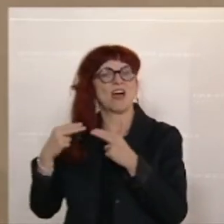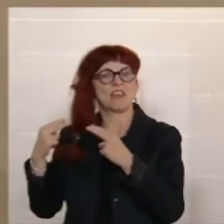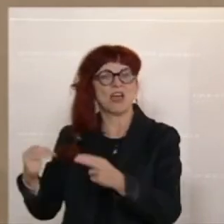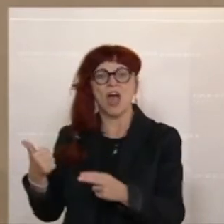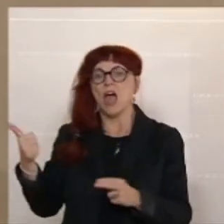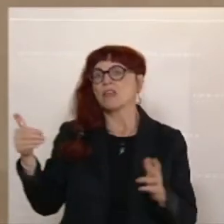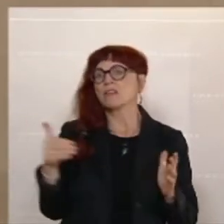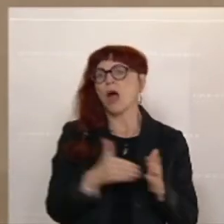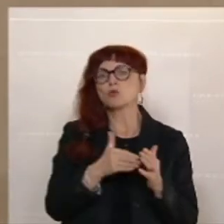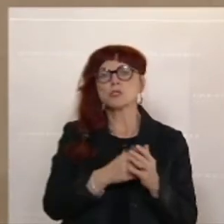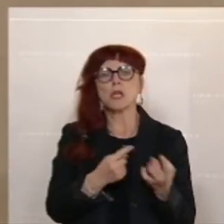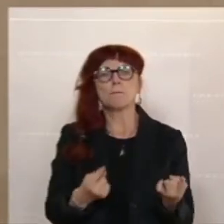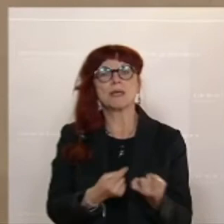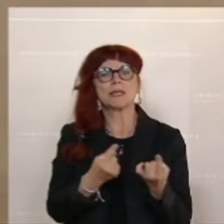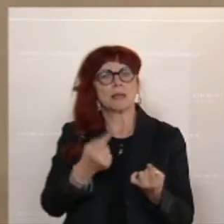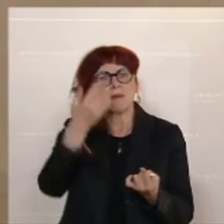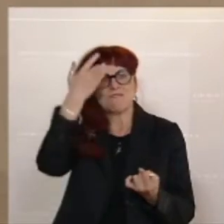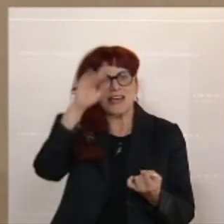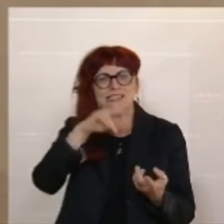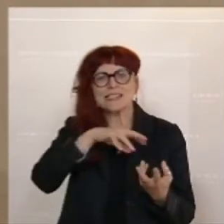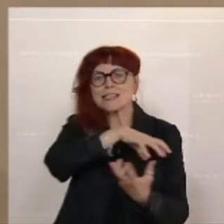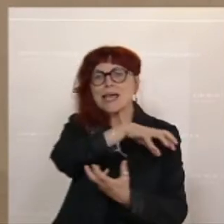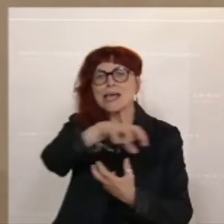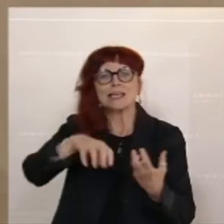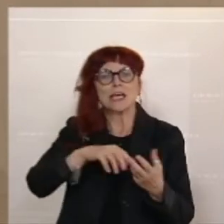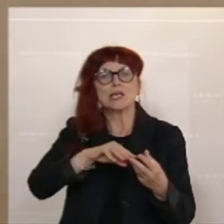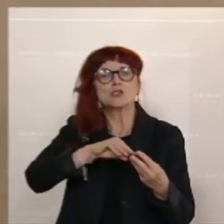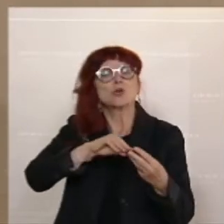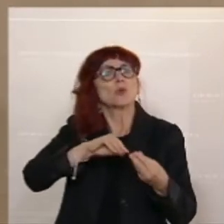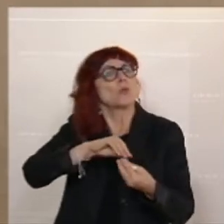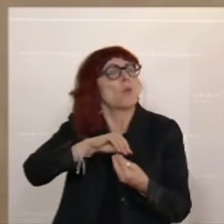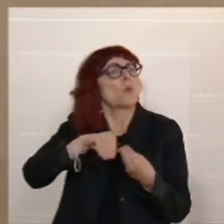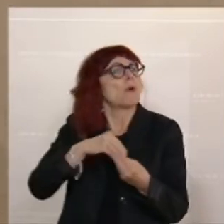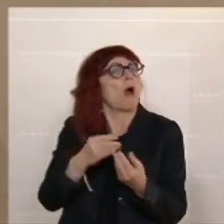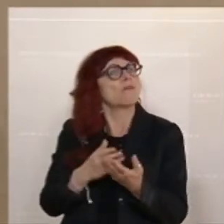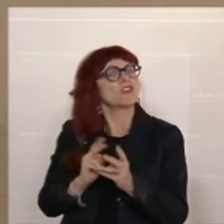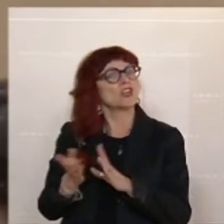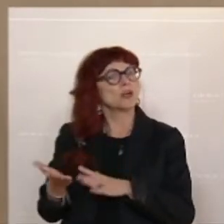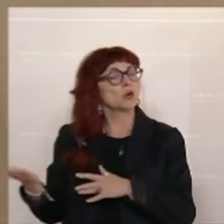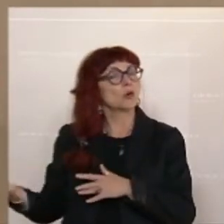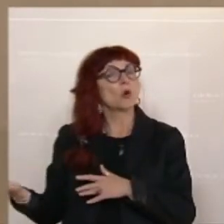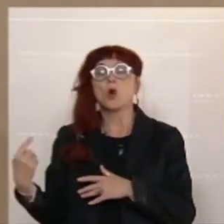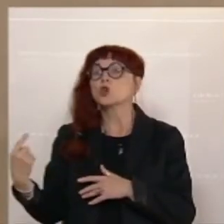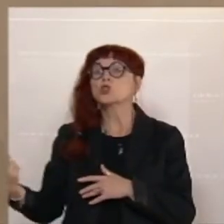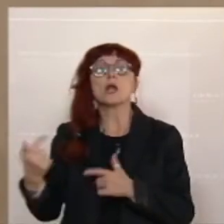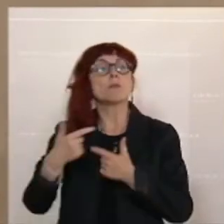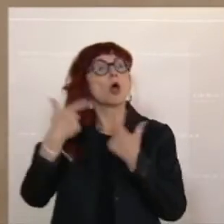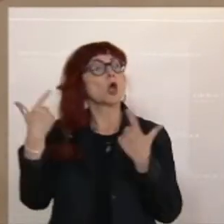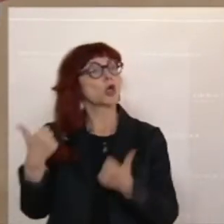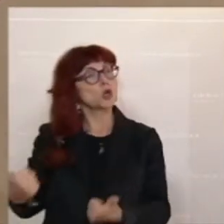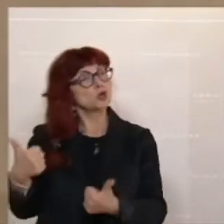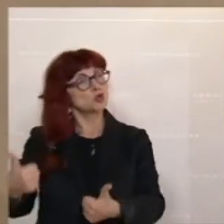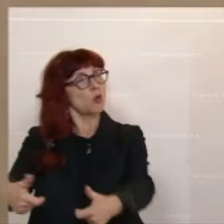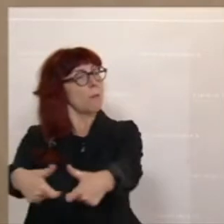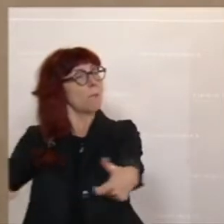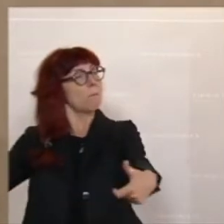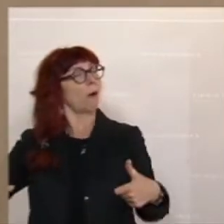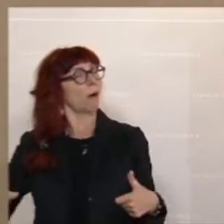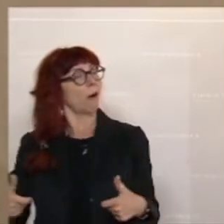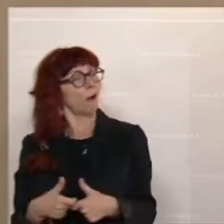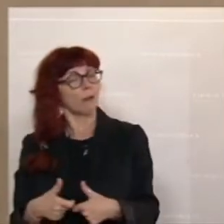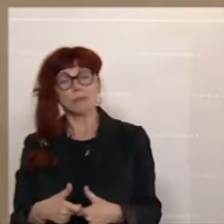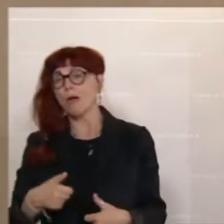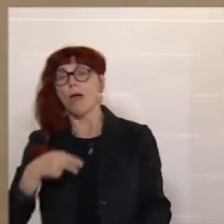von ihren Armen, wie sie in der Krise umgehen wollen, erklären Sie, wir haben ja ein super Paket, Schuld ist die